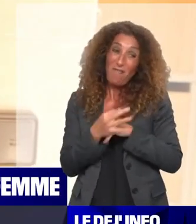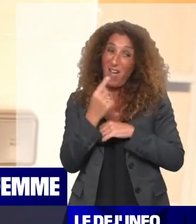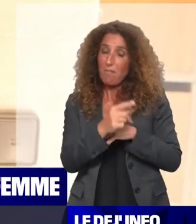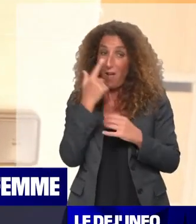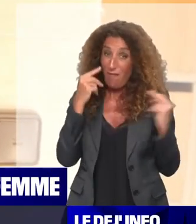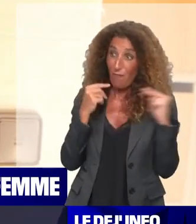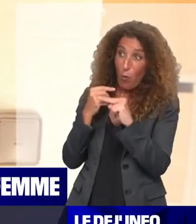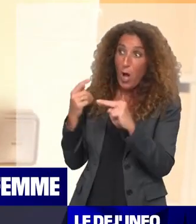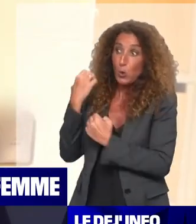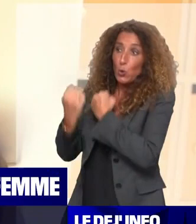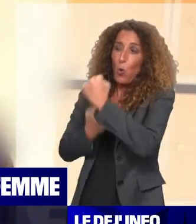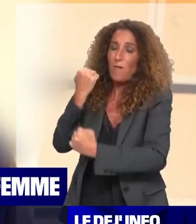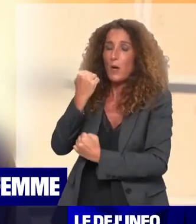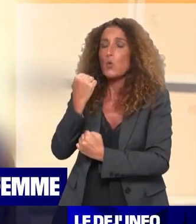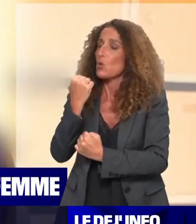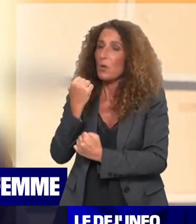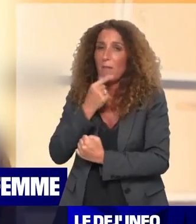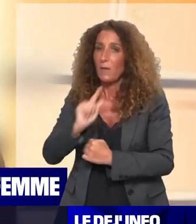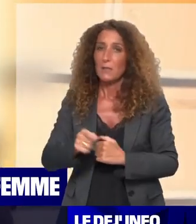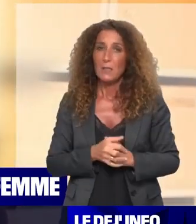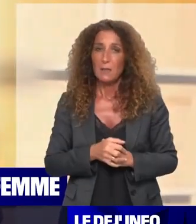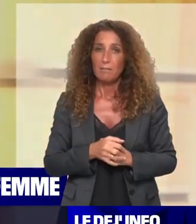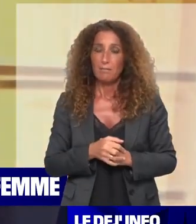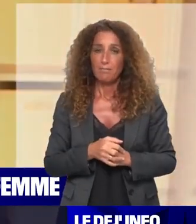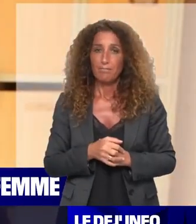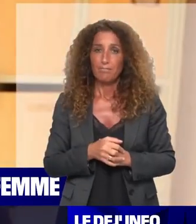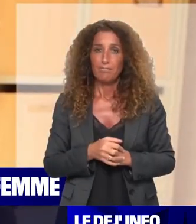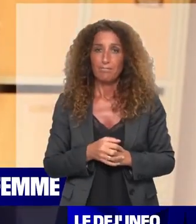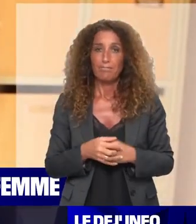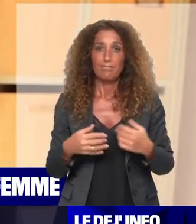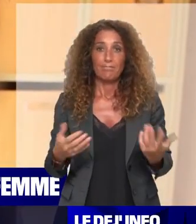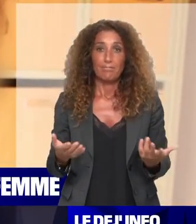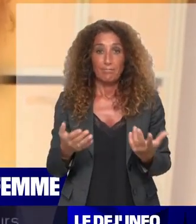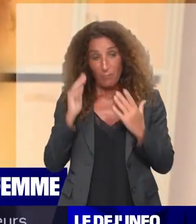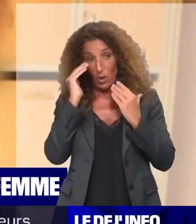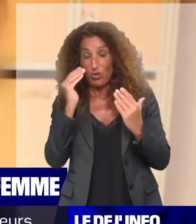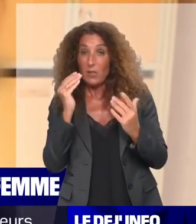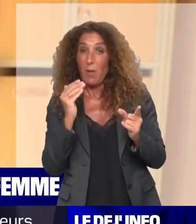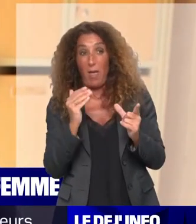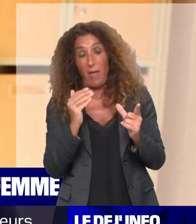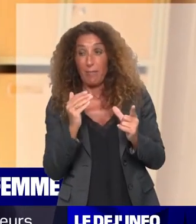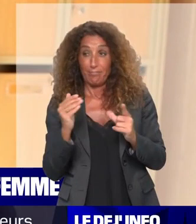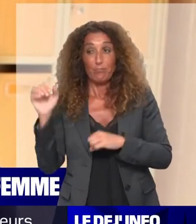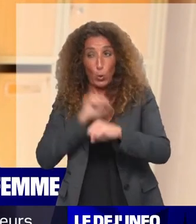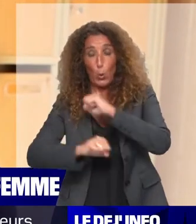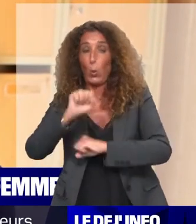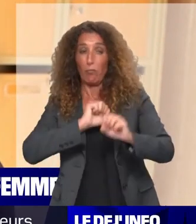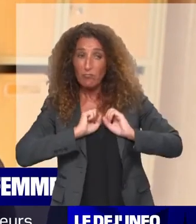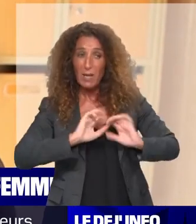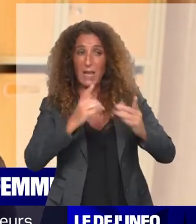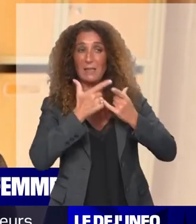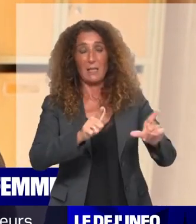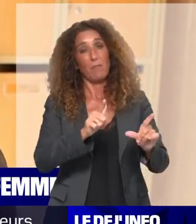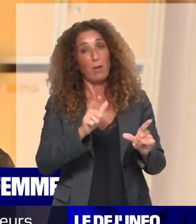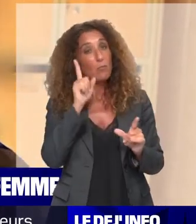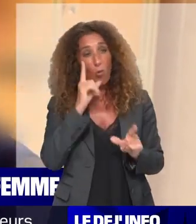souffrir, ça n pas dû être facile pour lui. J'espère qu'il va faire le nécessaire pour le libérer.